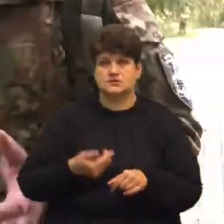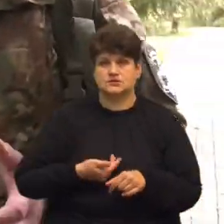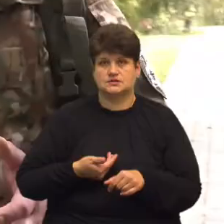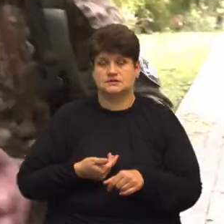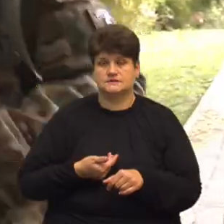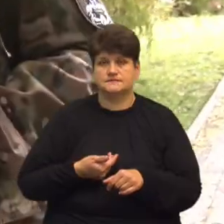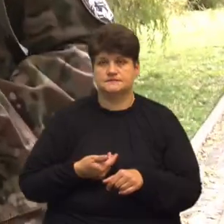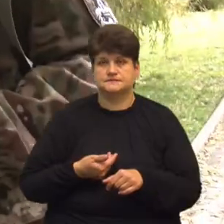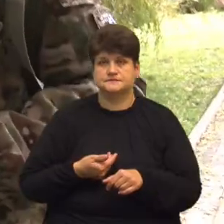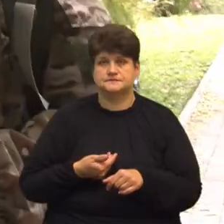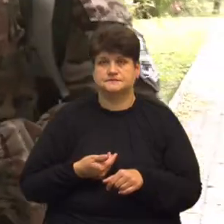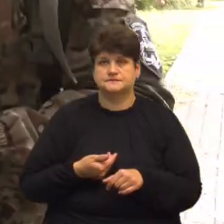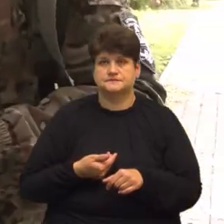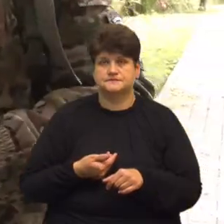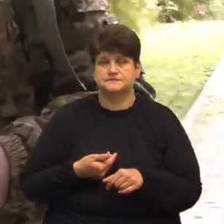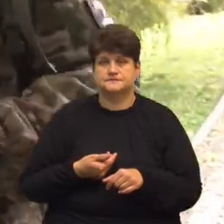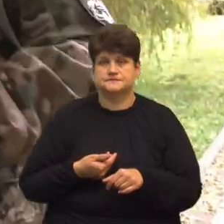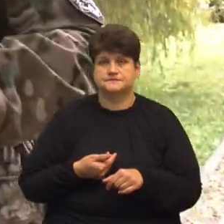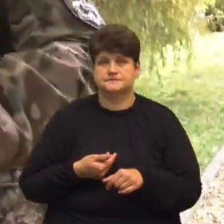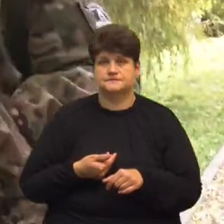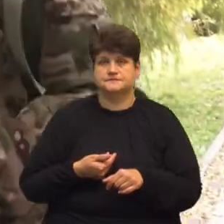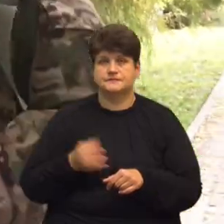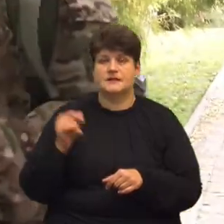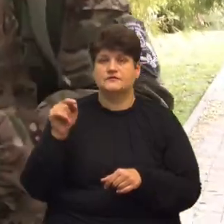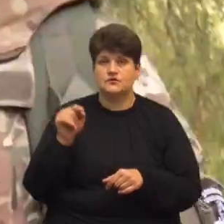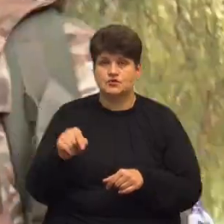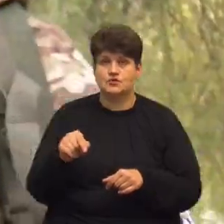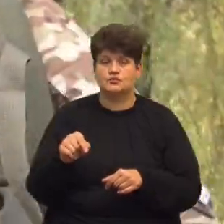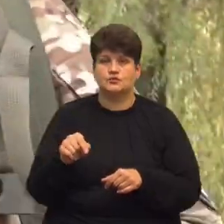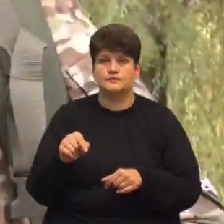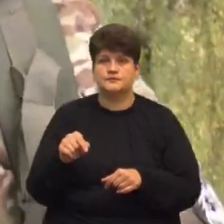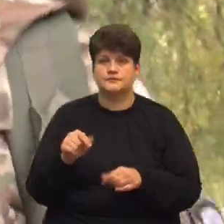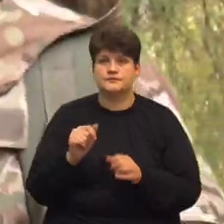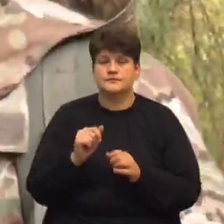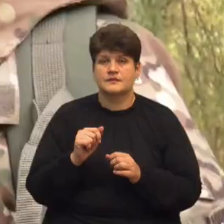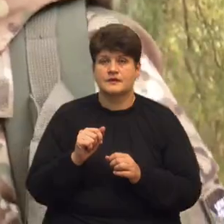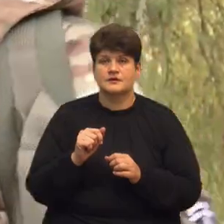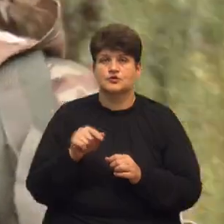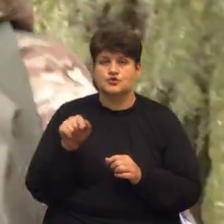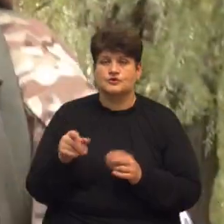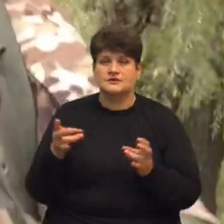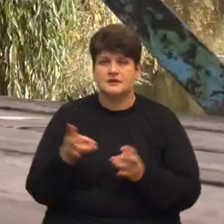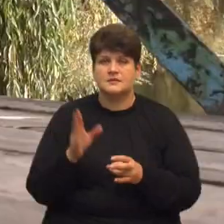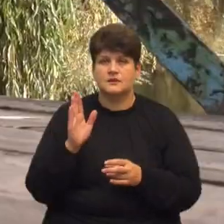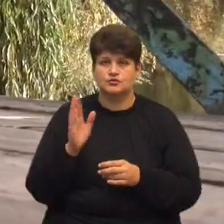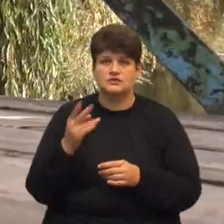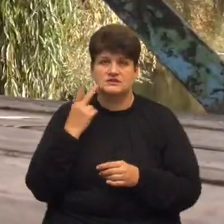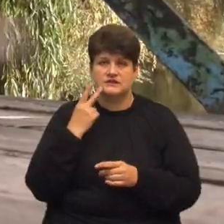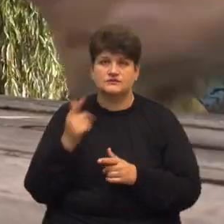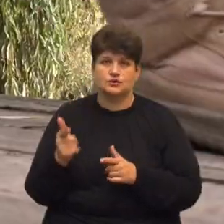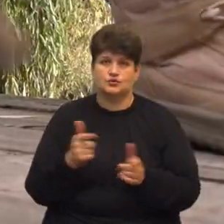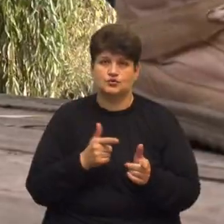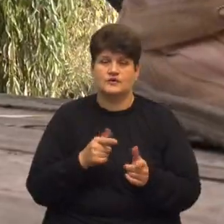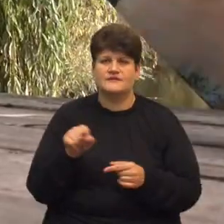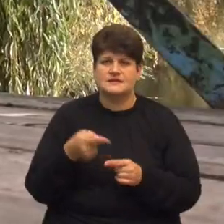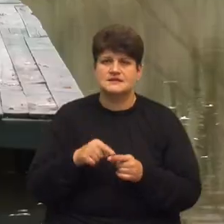скажімо так І в цьому участвувати До всього треба бути завжди готовим, і син це розуміє Плани одні,